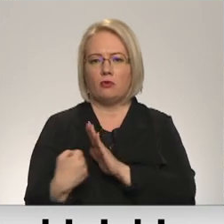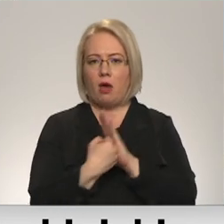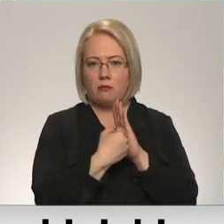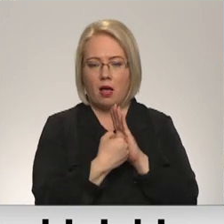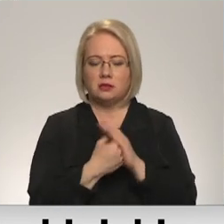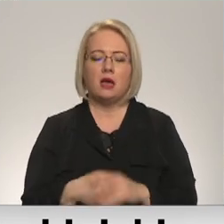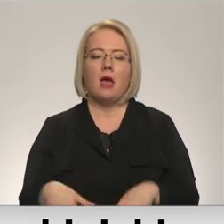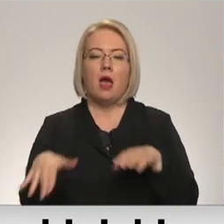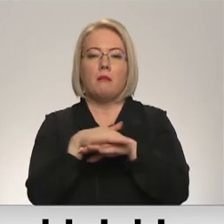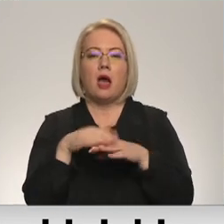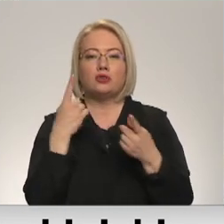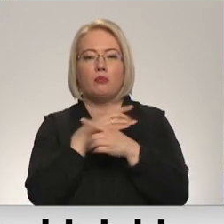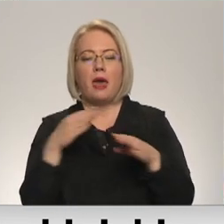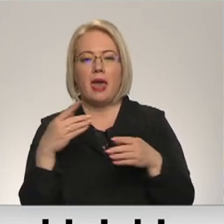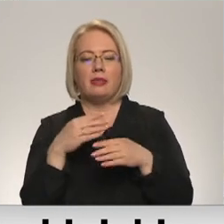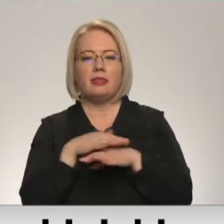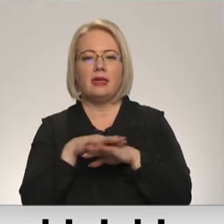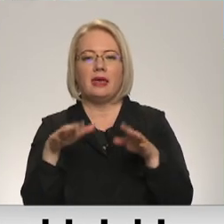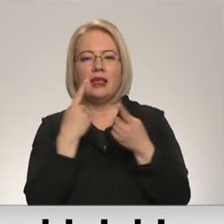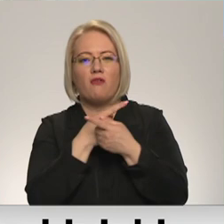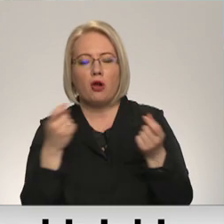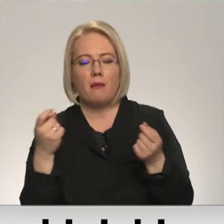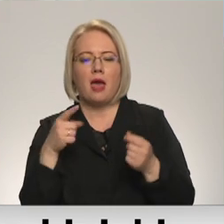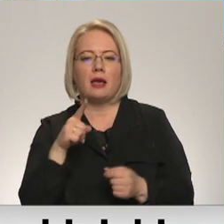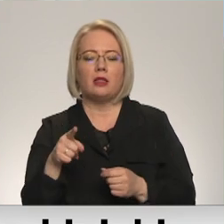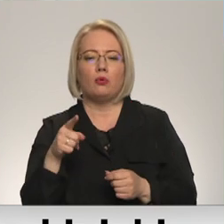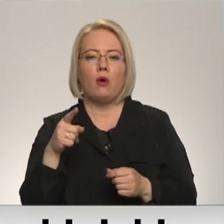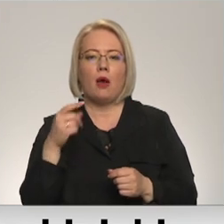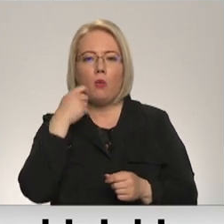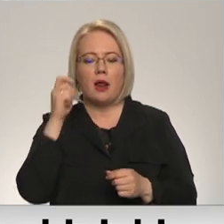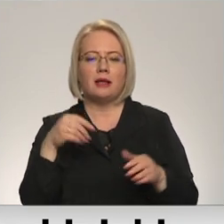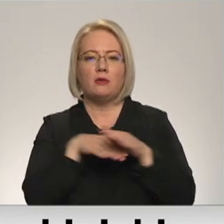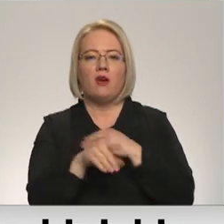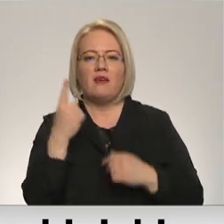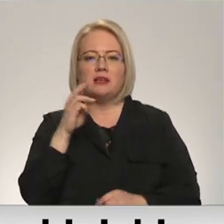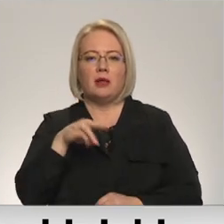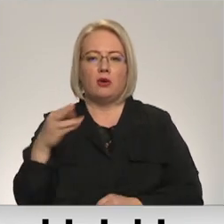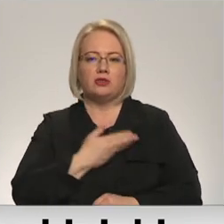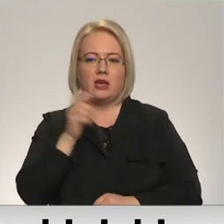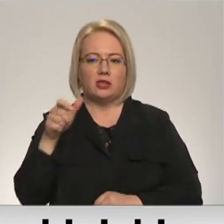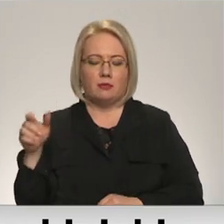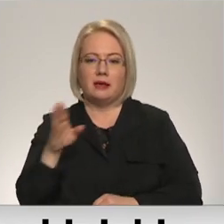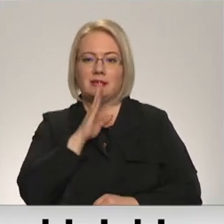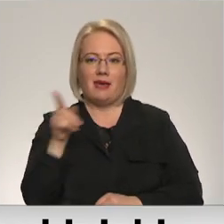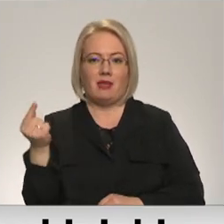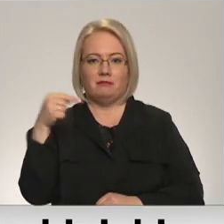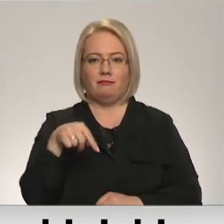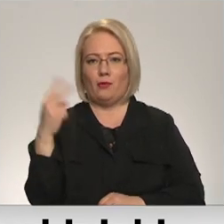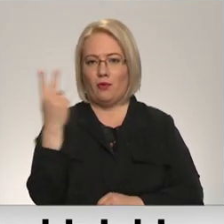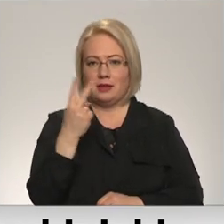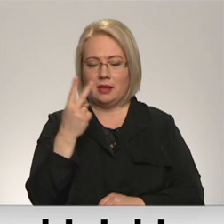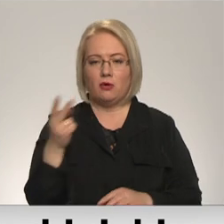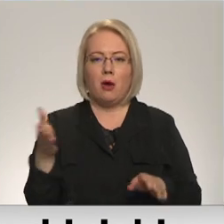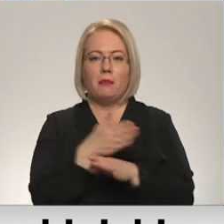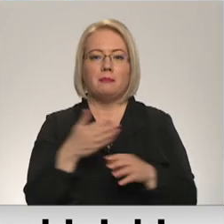Mastu mēdī informē, ka šobrīd no Ukraiņas izbraukuša viens miljonus iedzīvotāja. Katerina Latvijā ieradās otrdien. Viņa vēl pirms